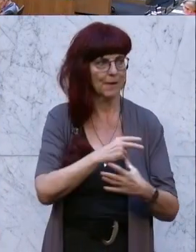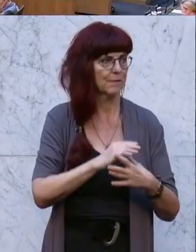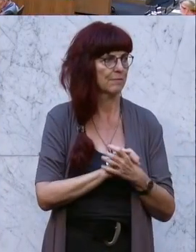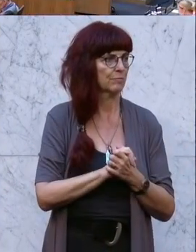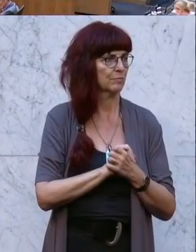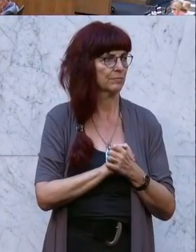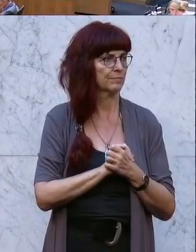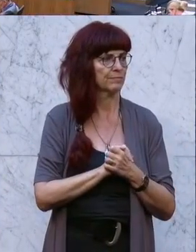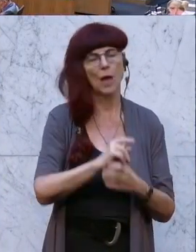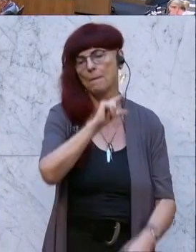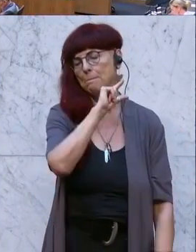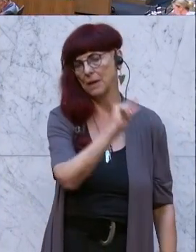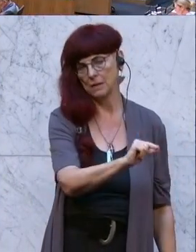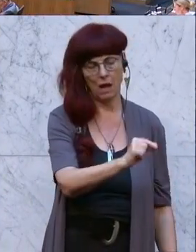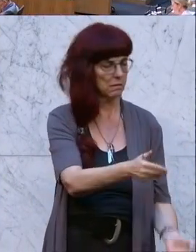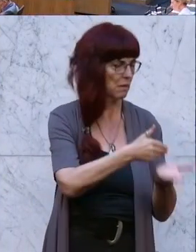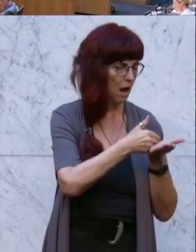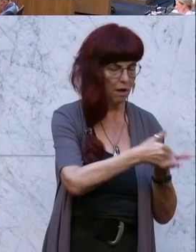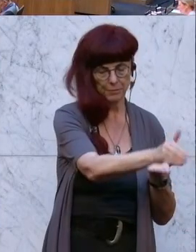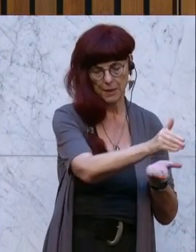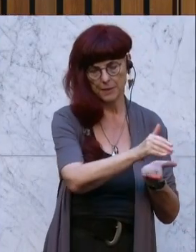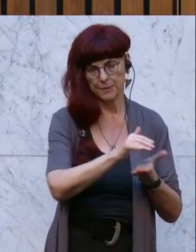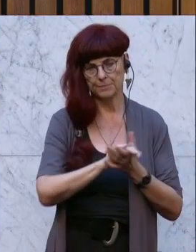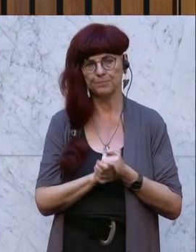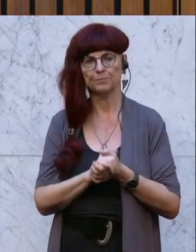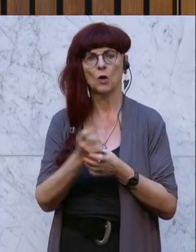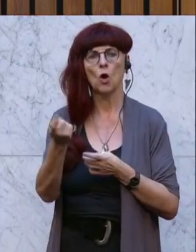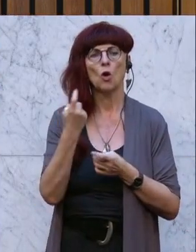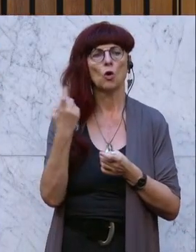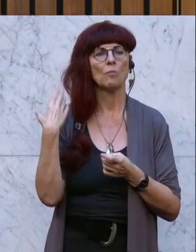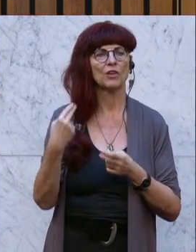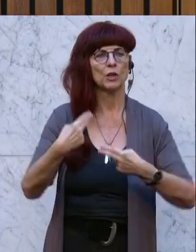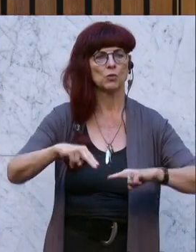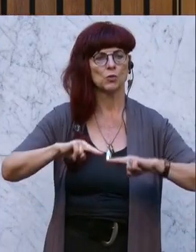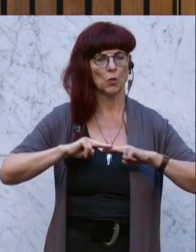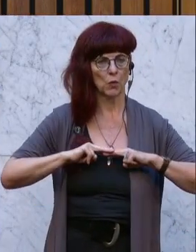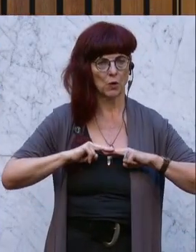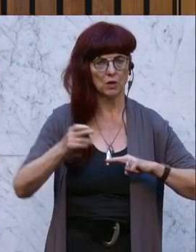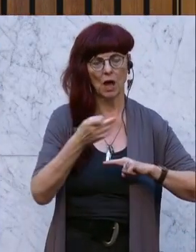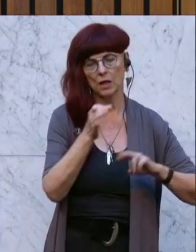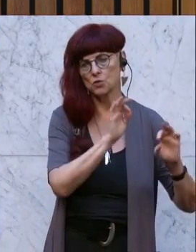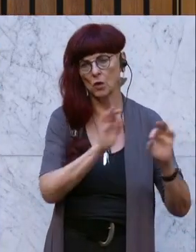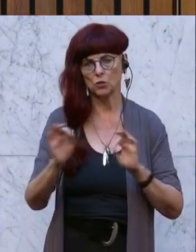Das ist die Minderheit und der abgelehnt. Ich komme wieder zurück zum